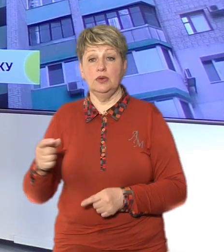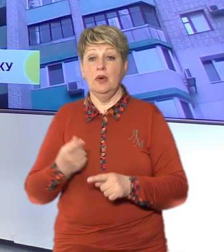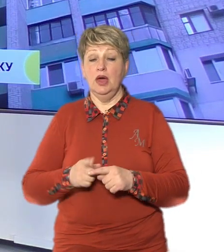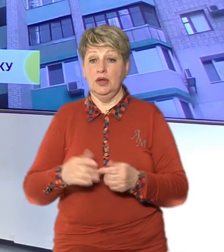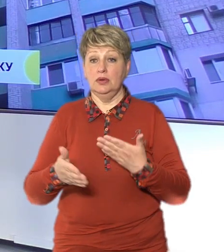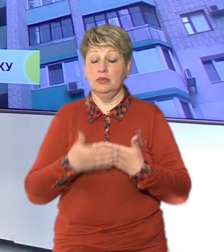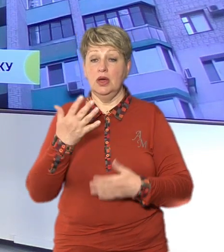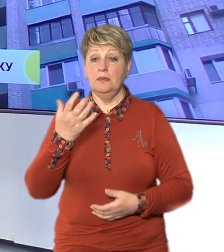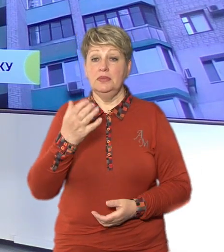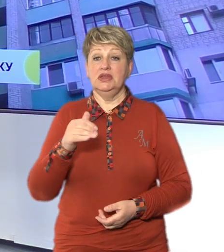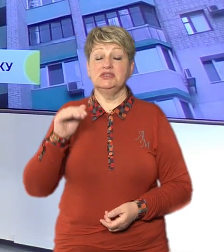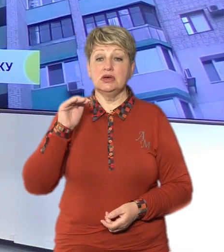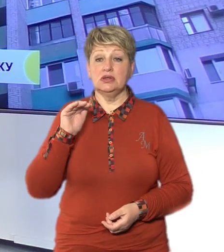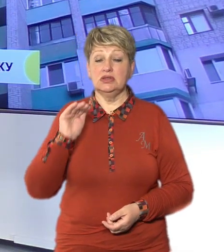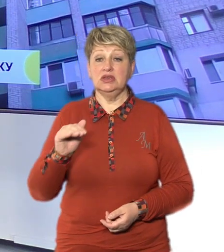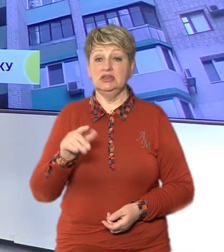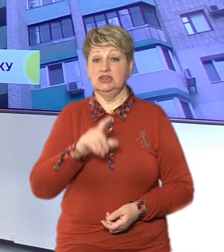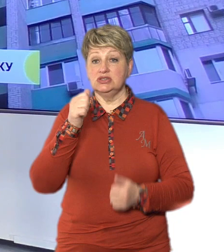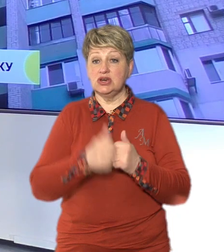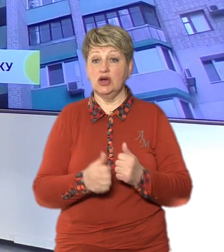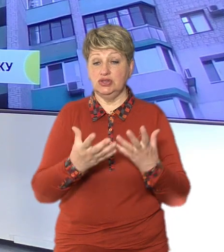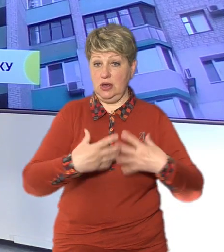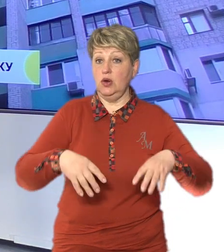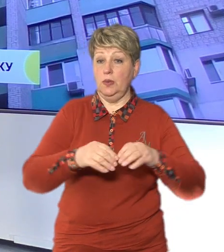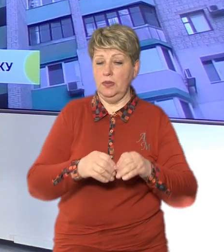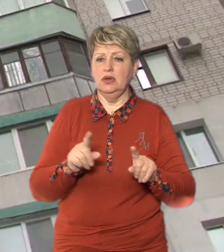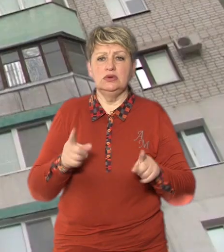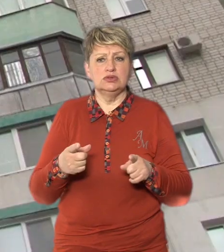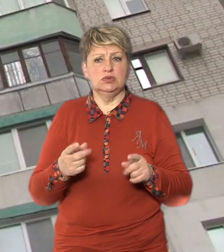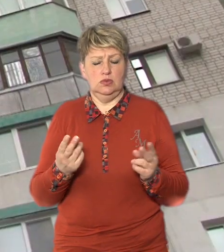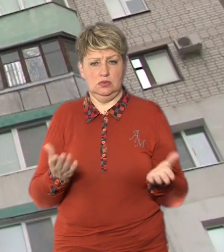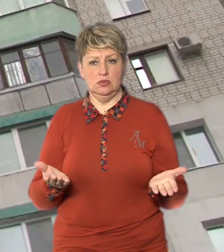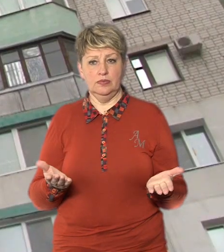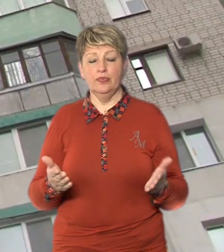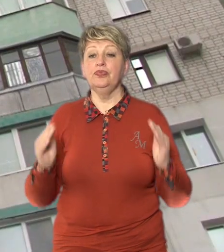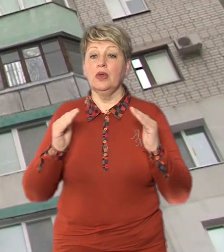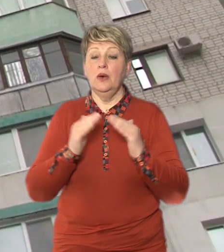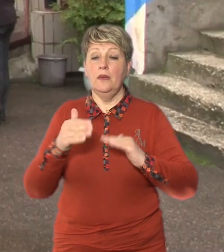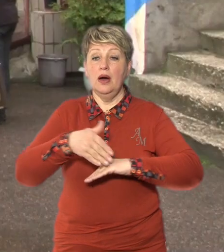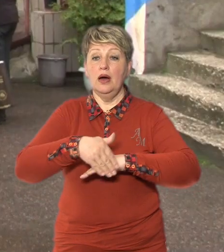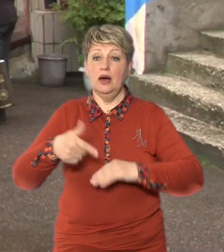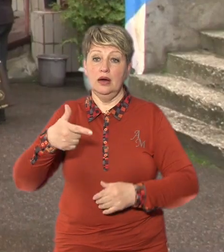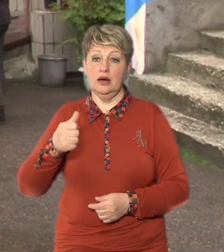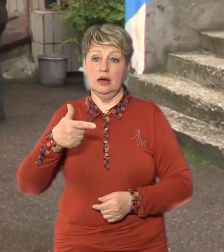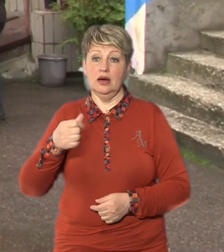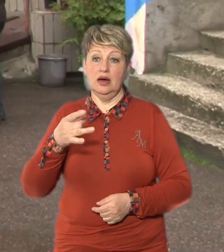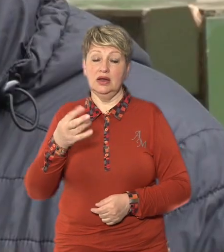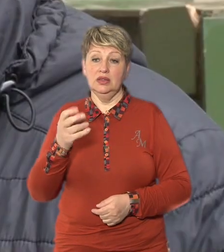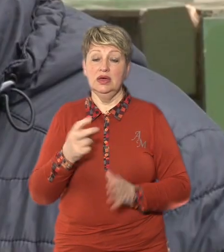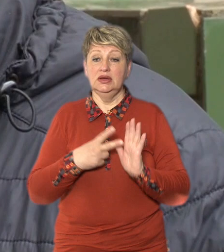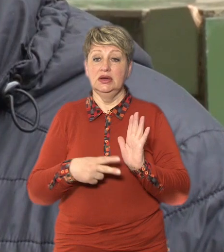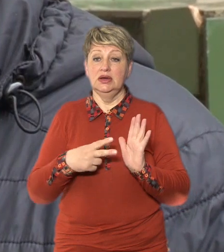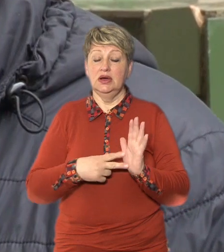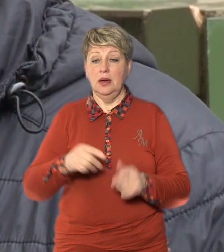квартири Чому сума зросла втричі, розбиралася Ольга Мацканіч У будинку за адресою Гагарина, 77, пан